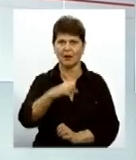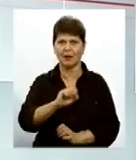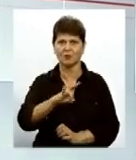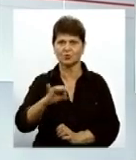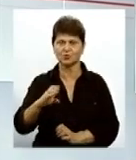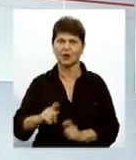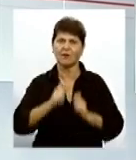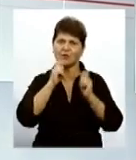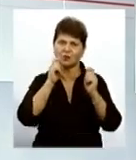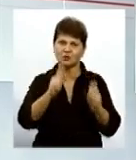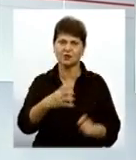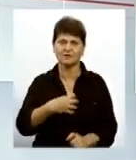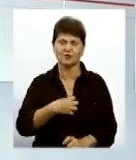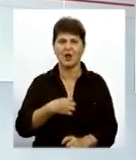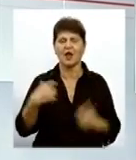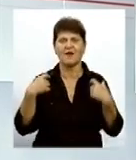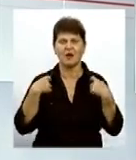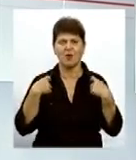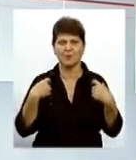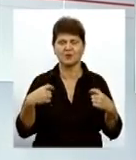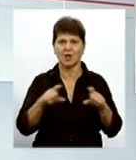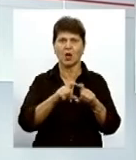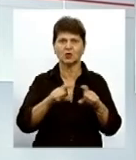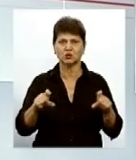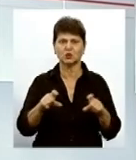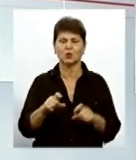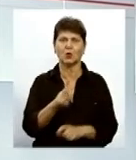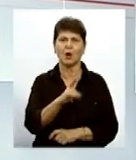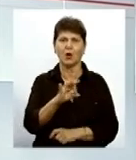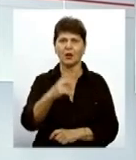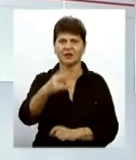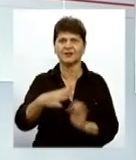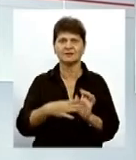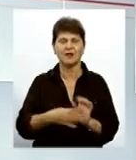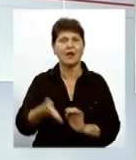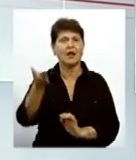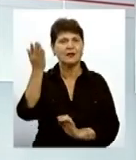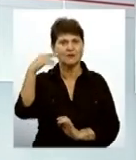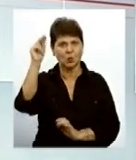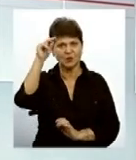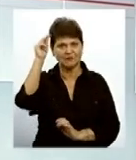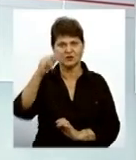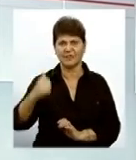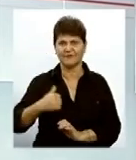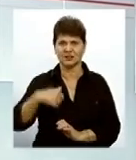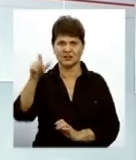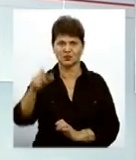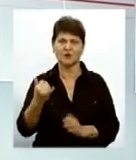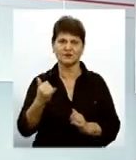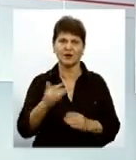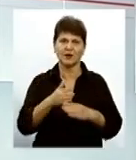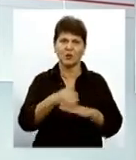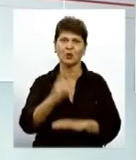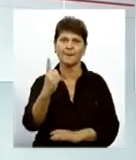Вручив нагороду військовий комісар в школі колегами номер 29, де колись навчався військовий А сьогодні ходить до